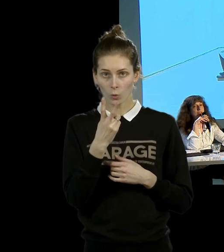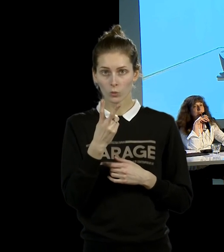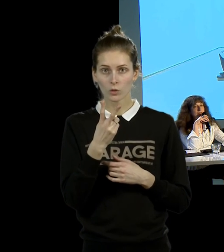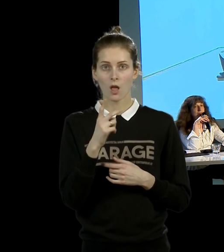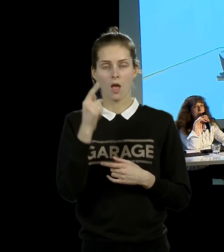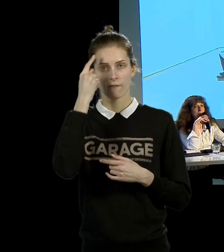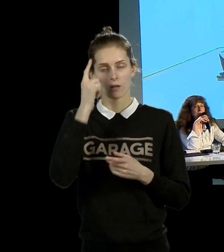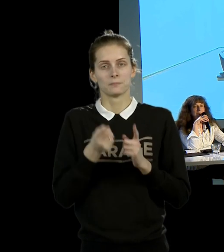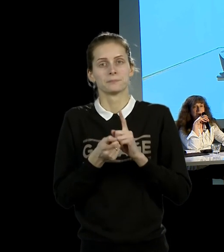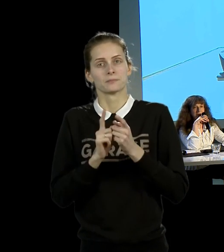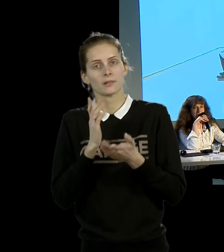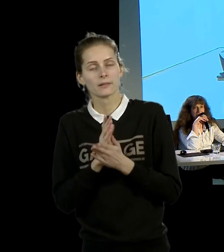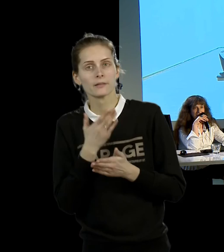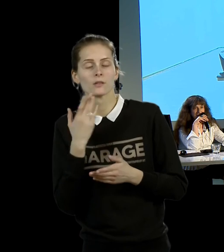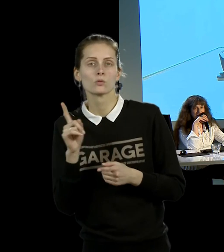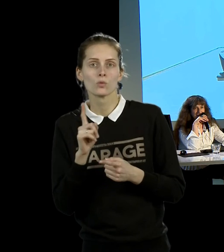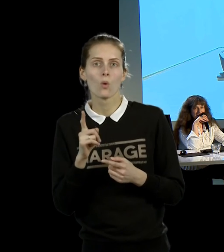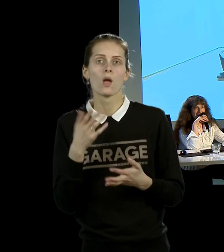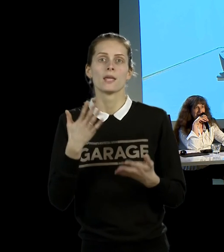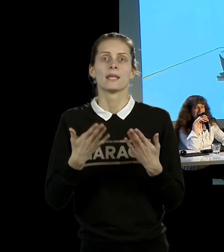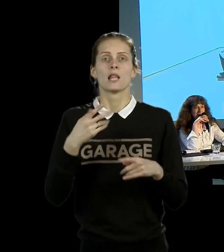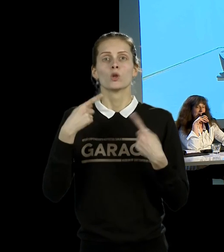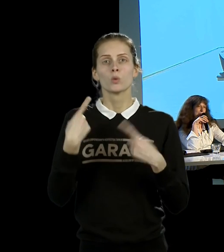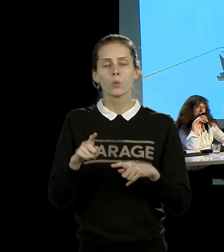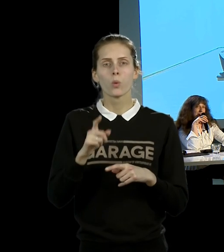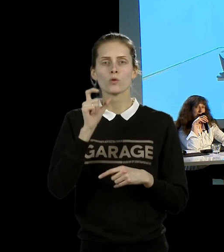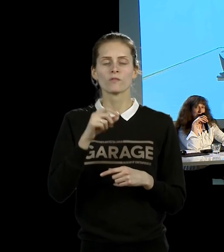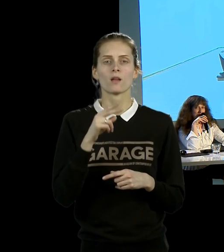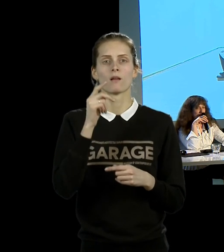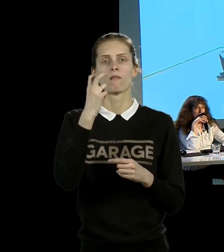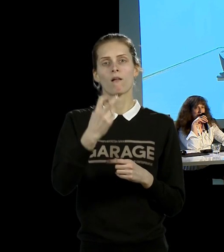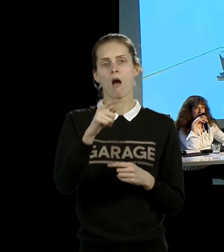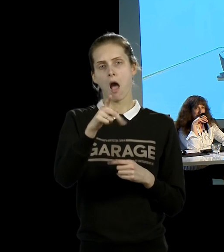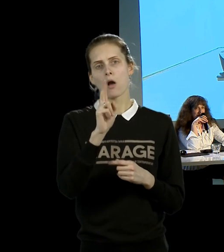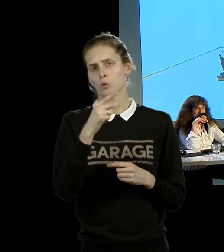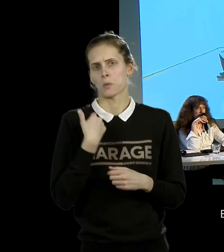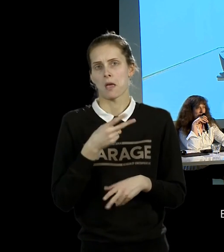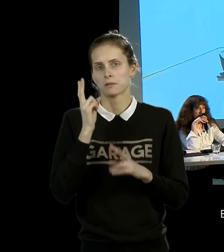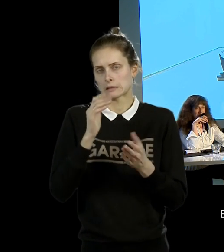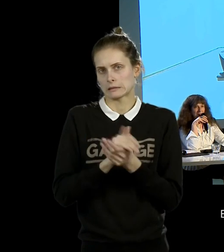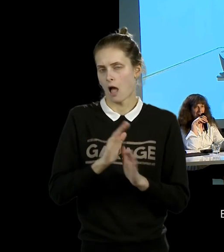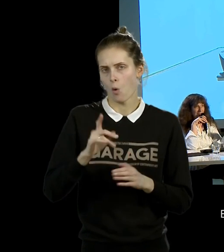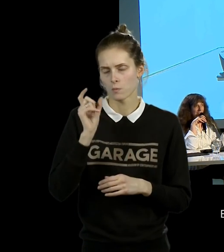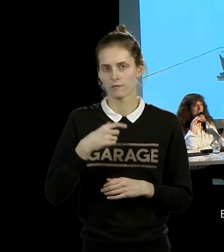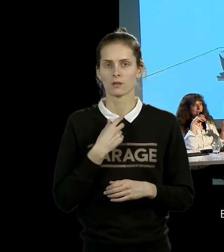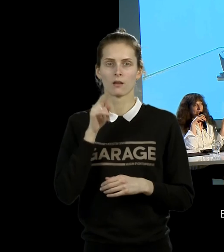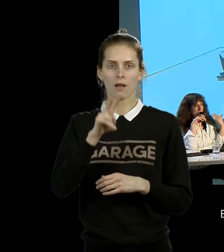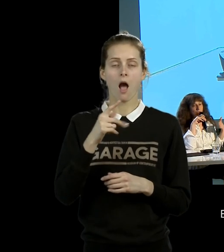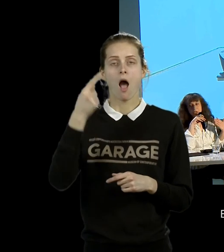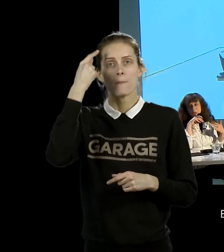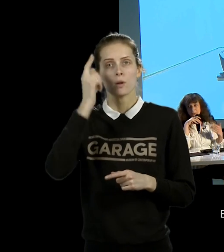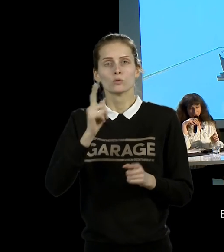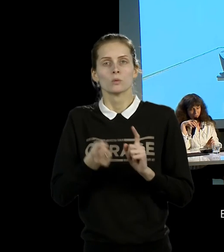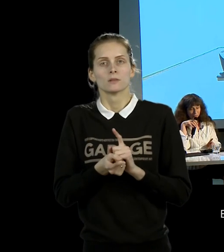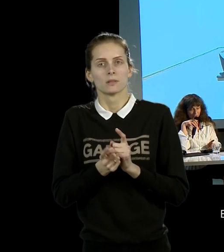Лори Андерс, какой-нибудь не менее харизматичной звезды, если посадить напротив незнакомого человека. Все-таки